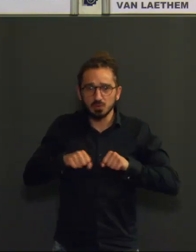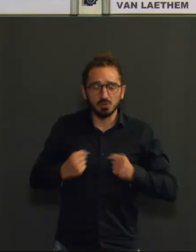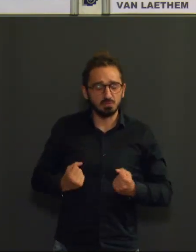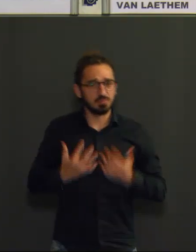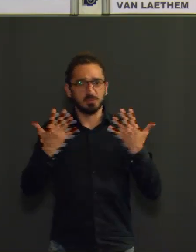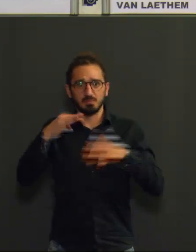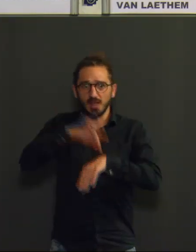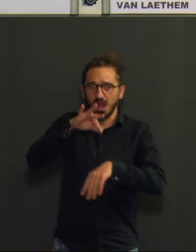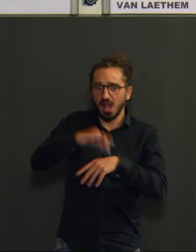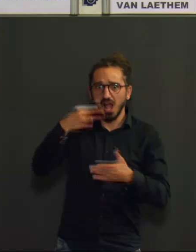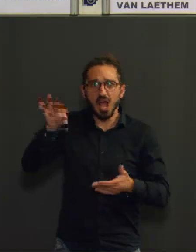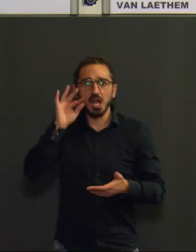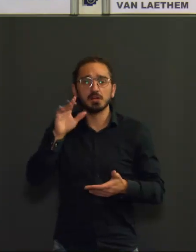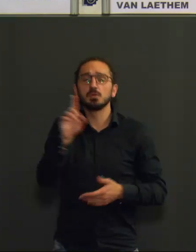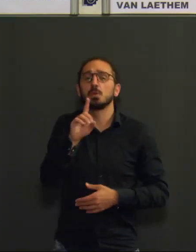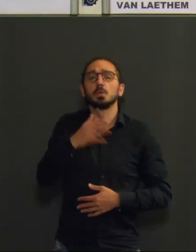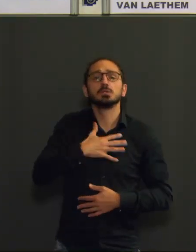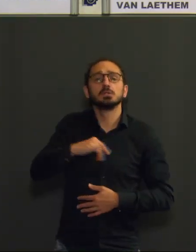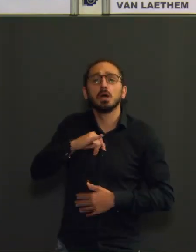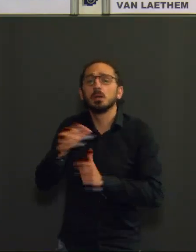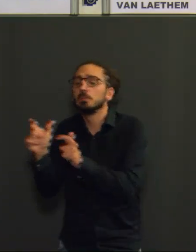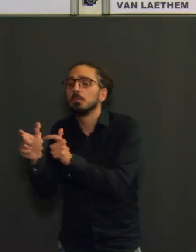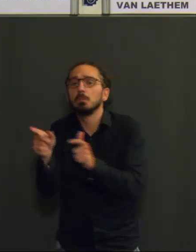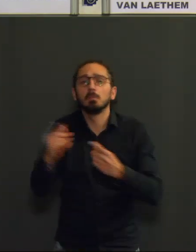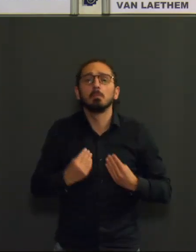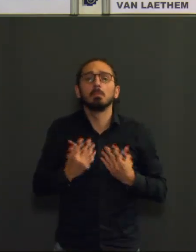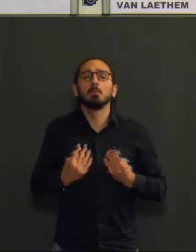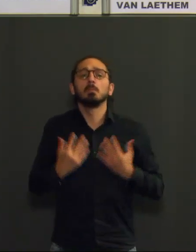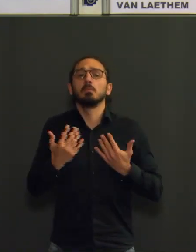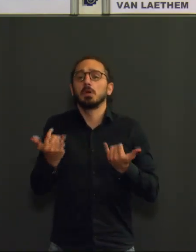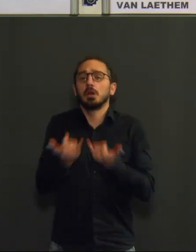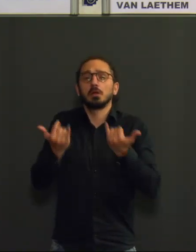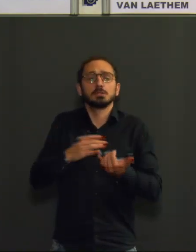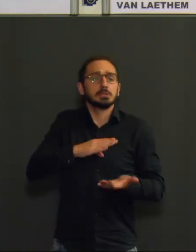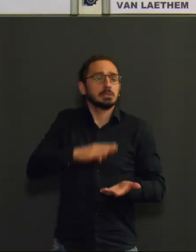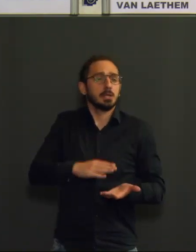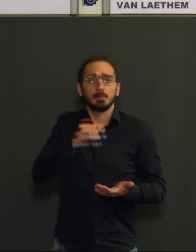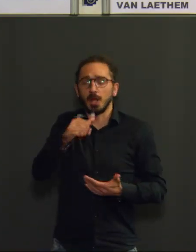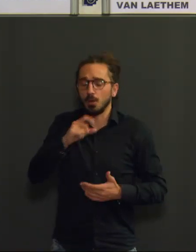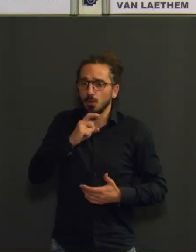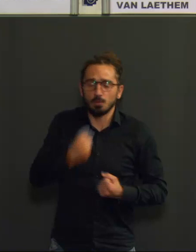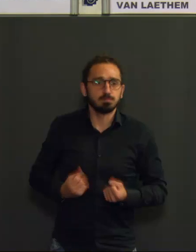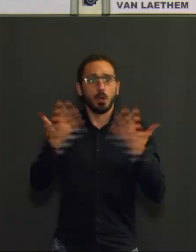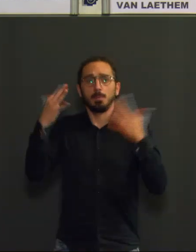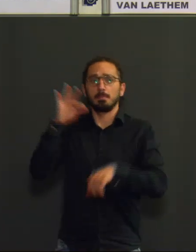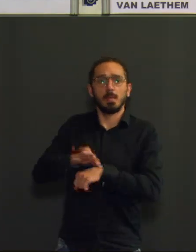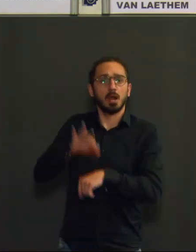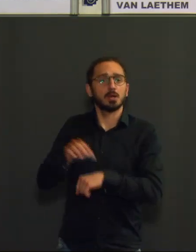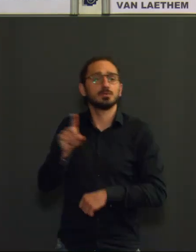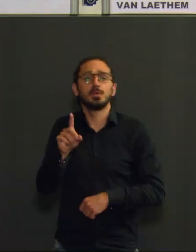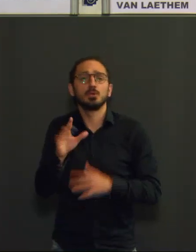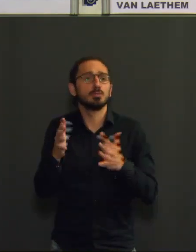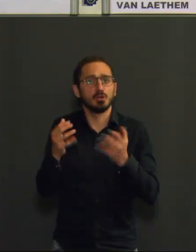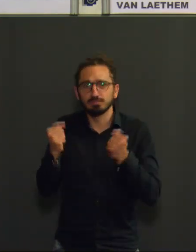Et donc, il peut y avoir une augmentation qui est plus liée là à un portage chez quelqu'un qui est protégé par la vaccination, sans que ça ait